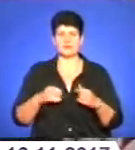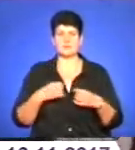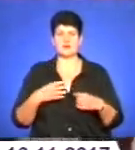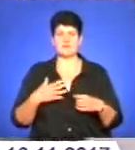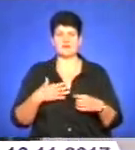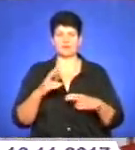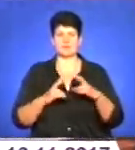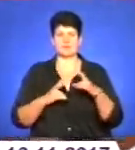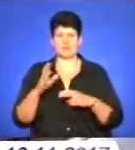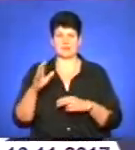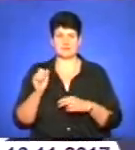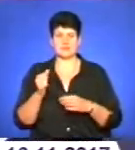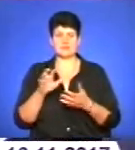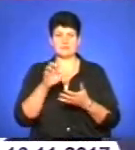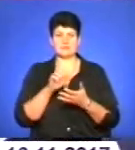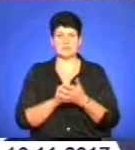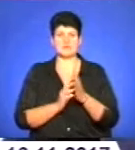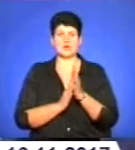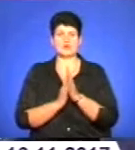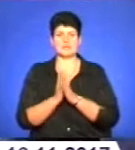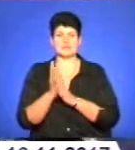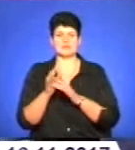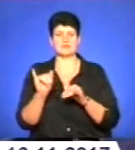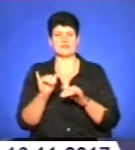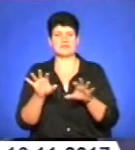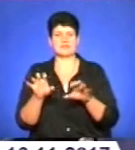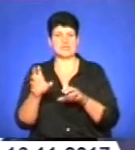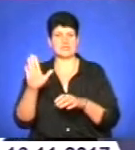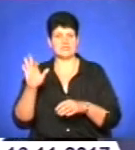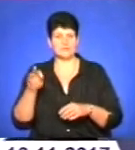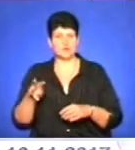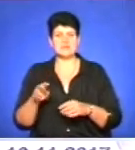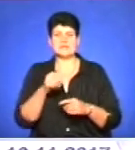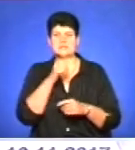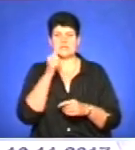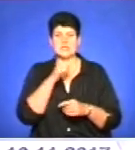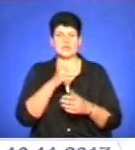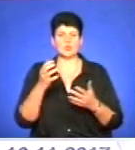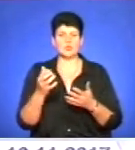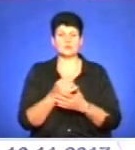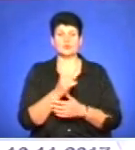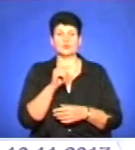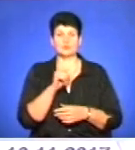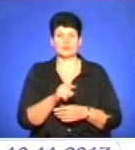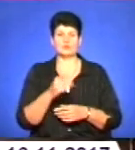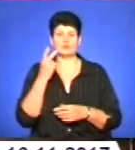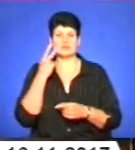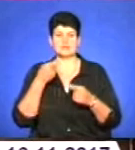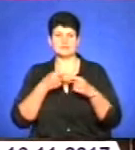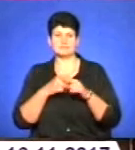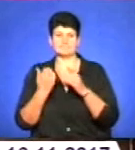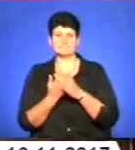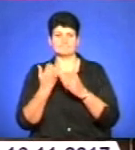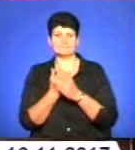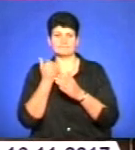аграрного підприємства, яке займається рослинництвом та тваринництвом. Каже, секрет успіху підприємства – постійне технічне оновлення і